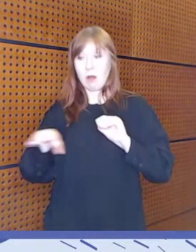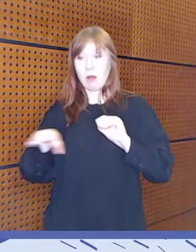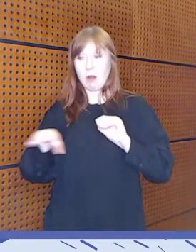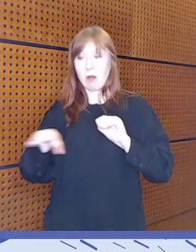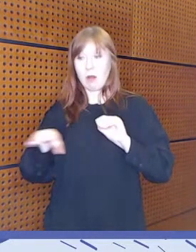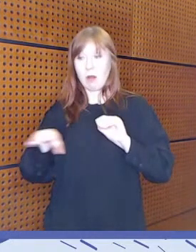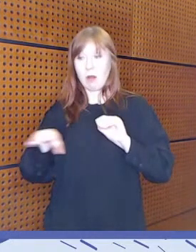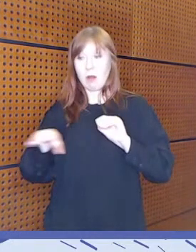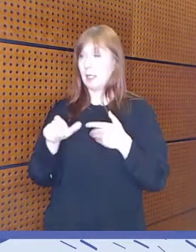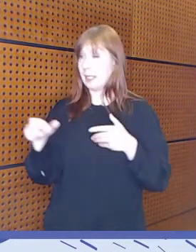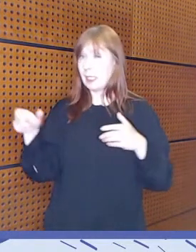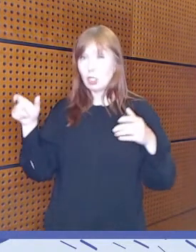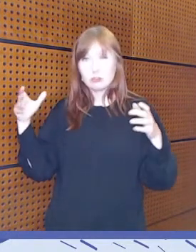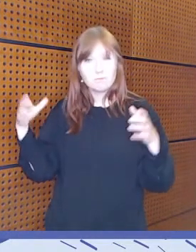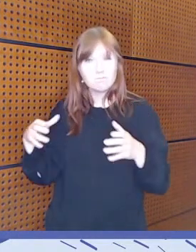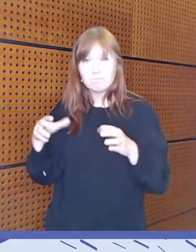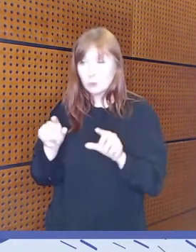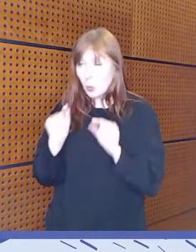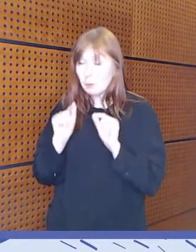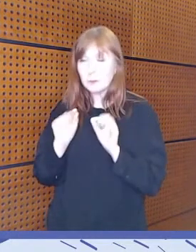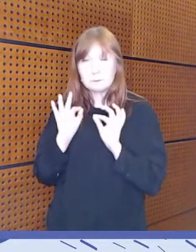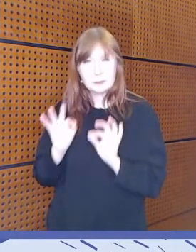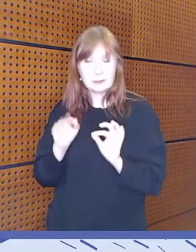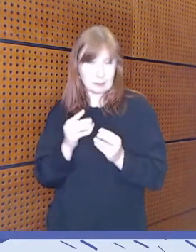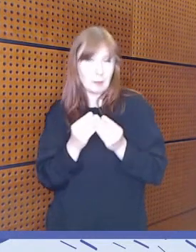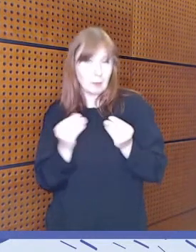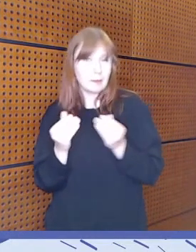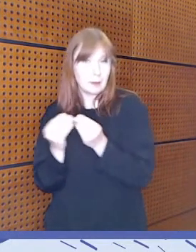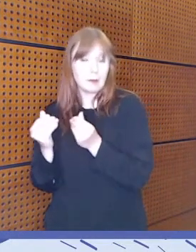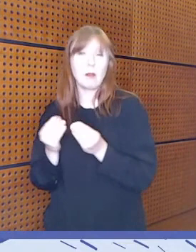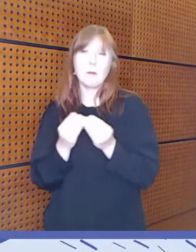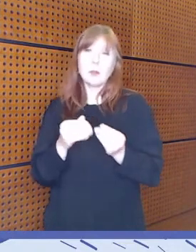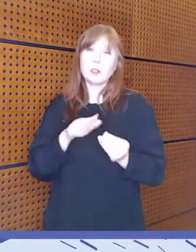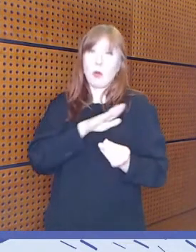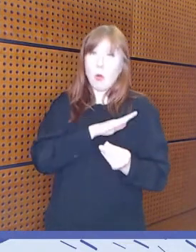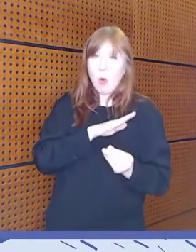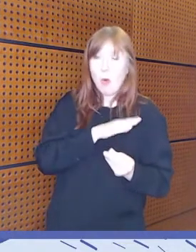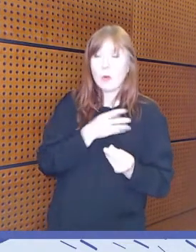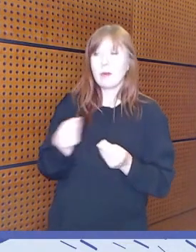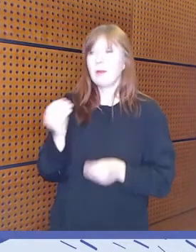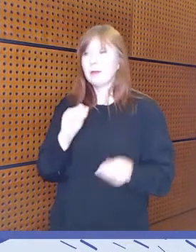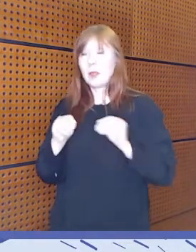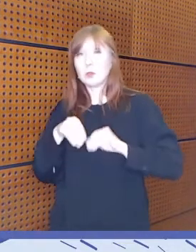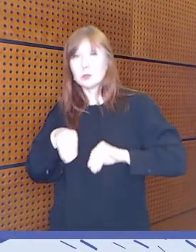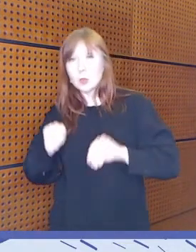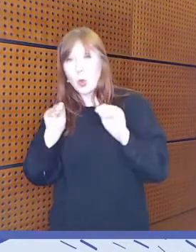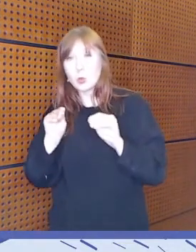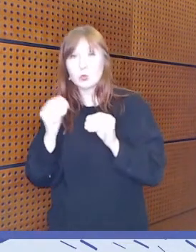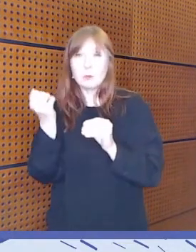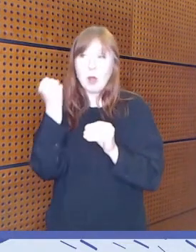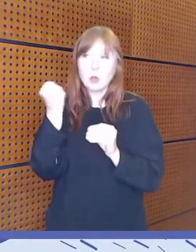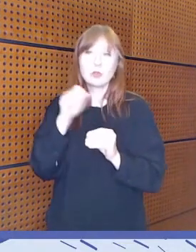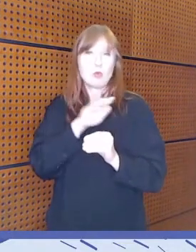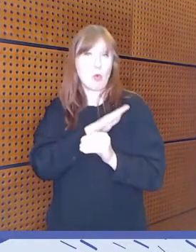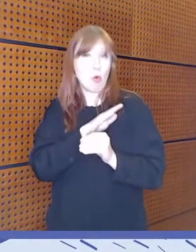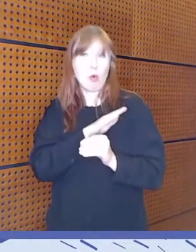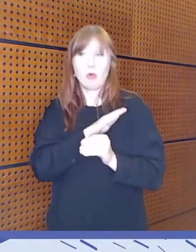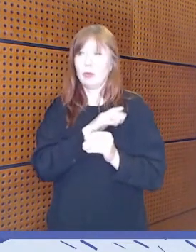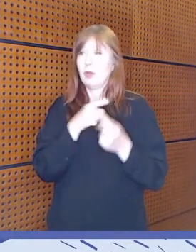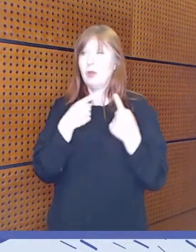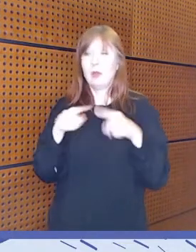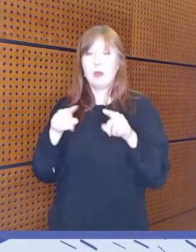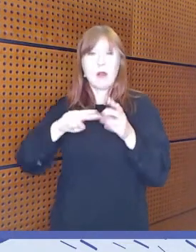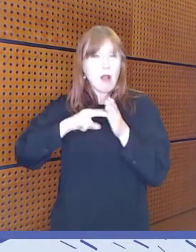materiaaleissa. Ja on materiaalia, on täydennyskoulutus, koulutusmahdollisuutta, on erilaisia